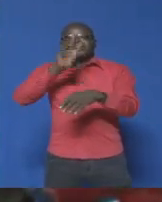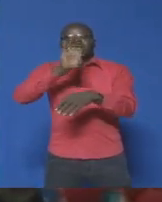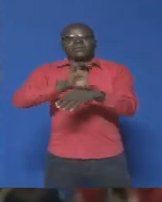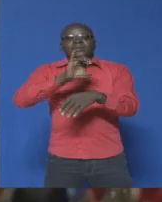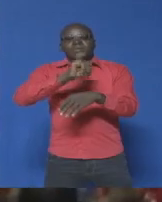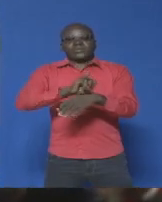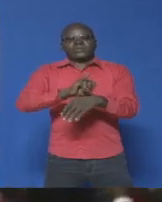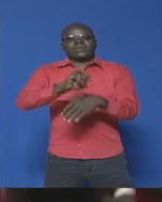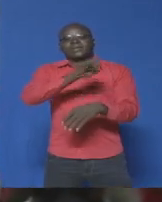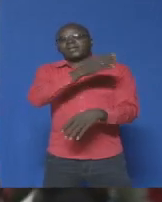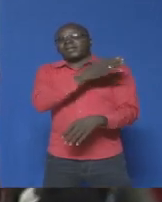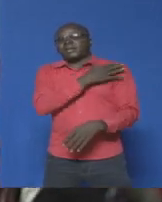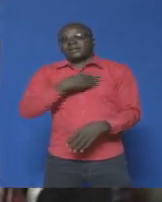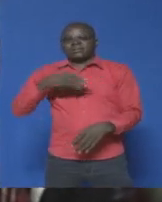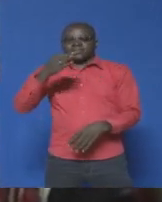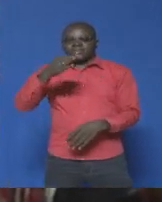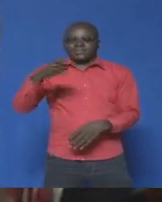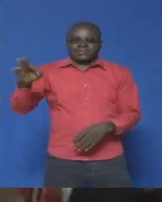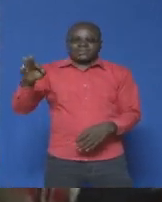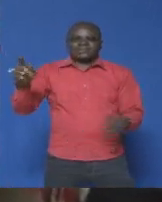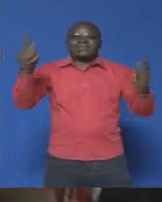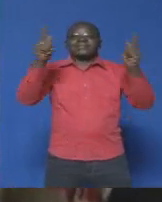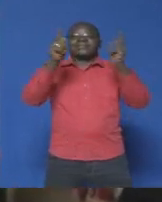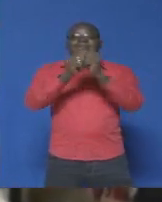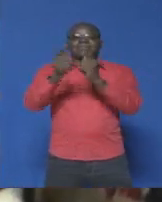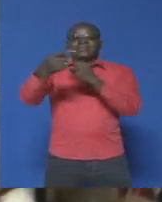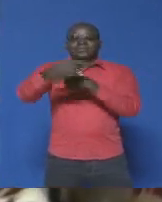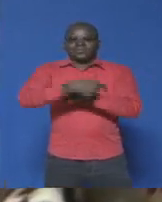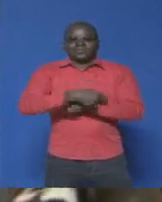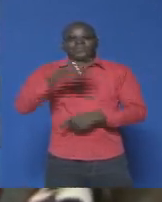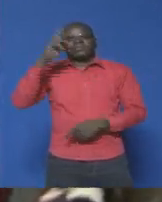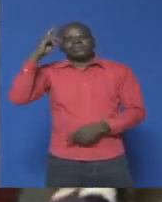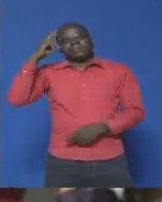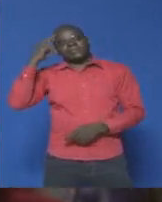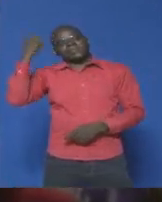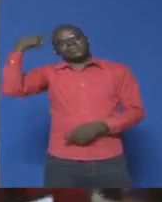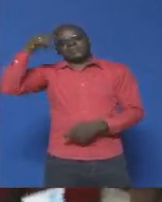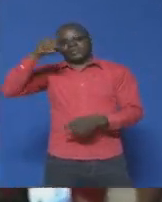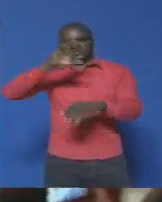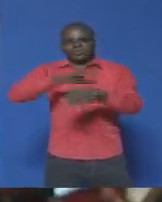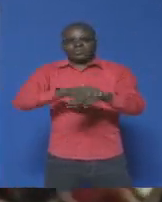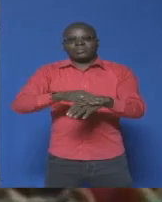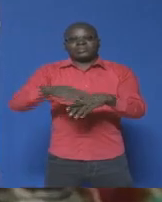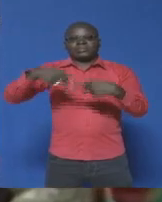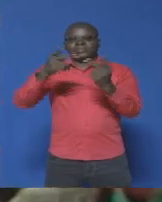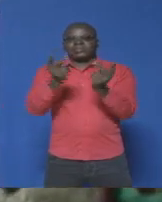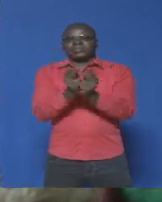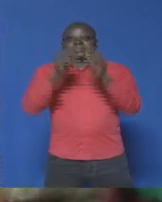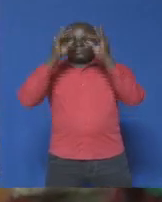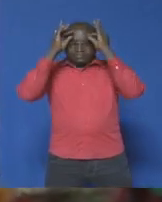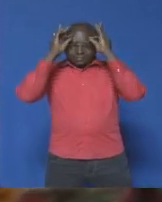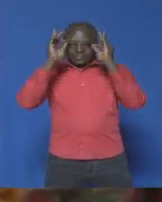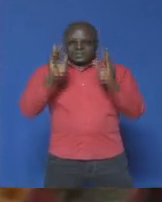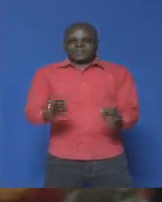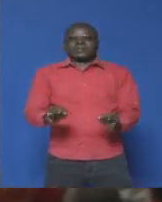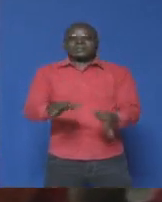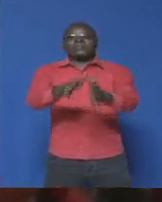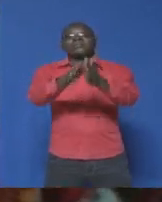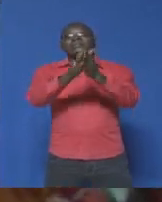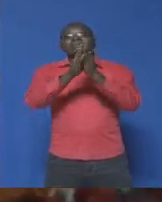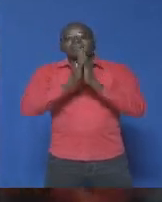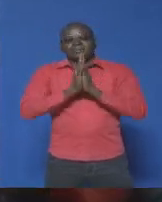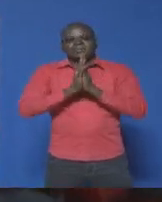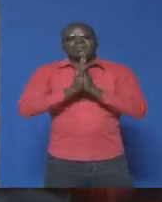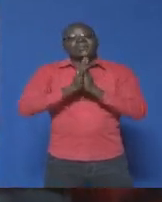Faso. La rencontre de ce jour se penche sur l'état de la mise en œuvre des décisions et recommandations du